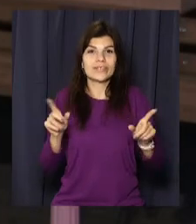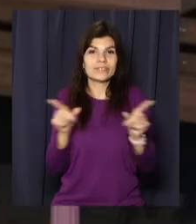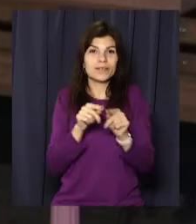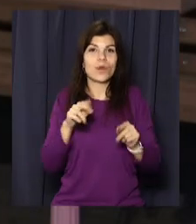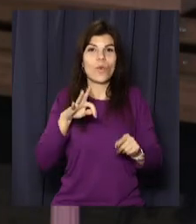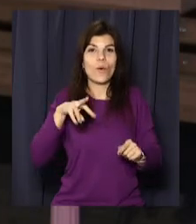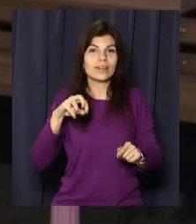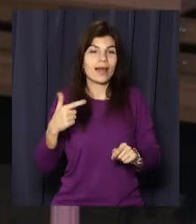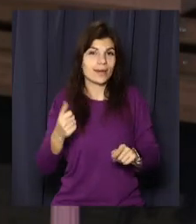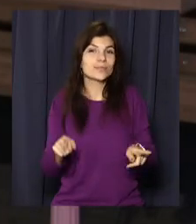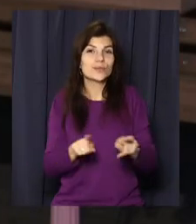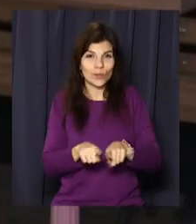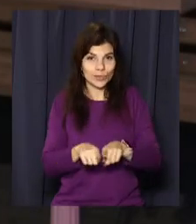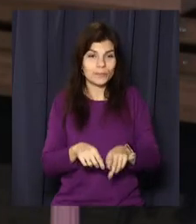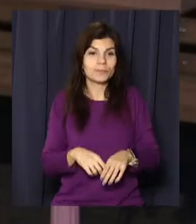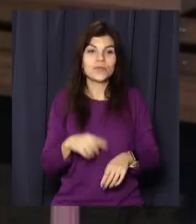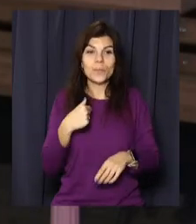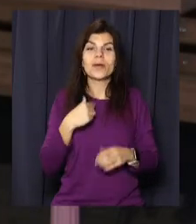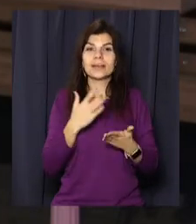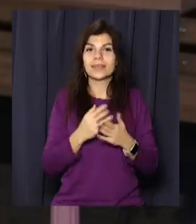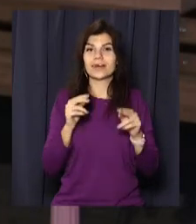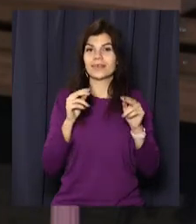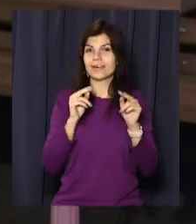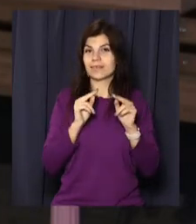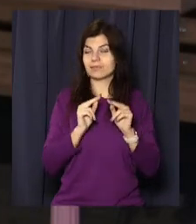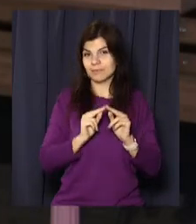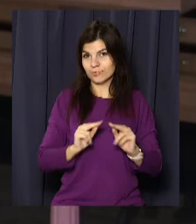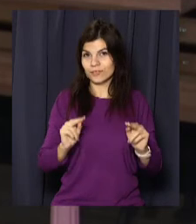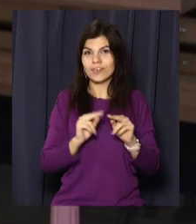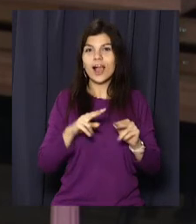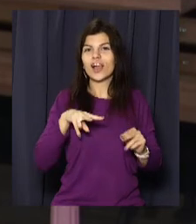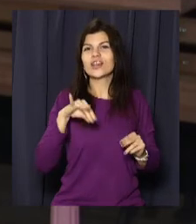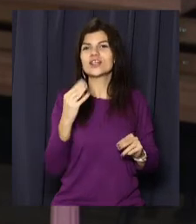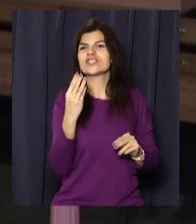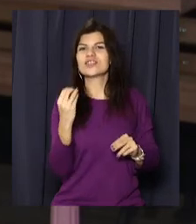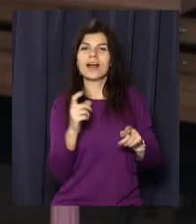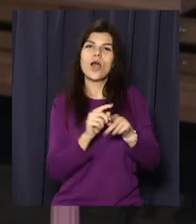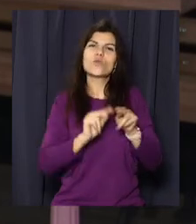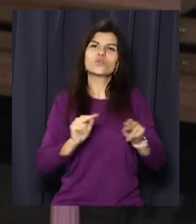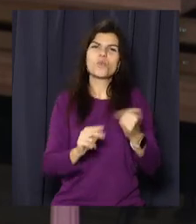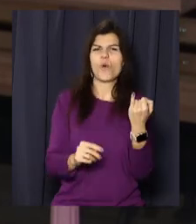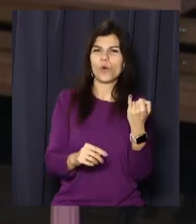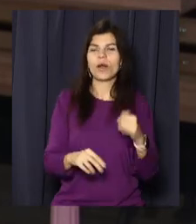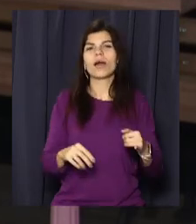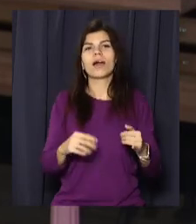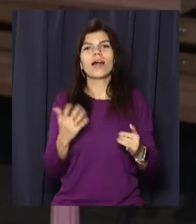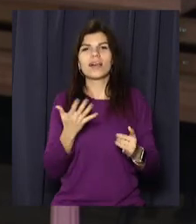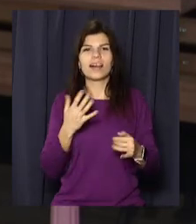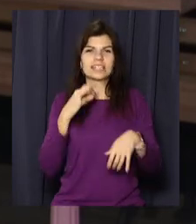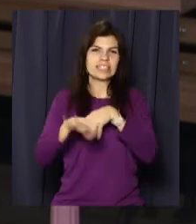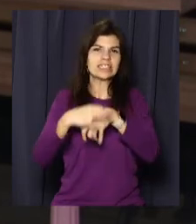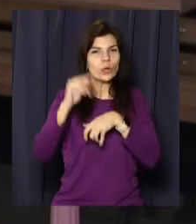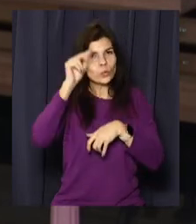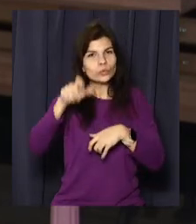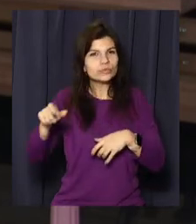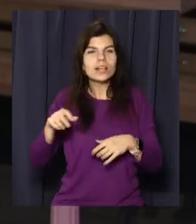викладача, такий кліше, поганий викладач, який валить студентів,